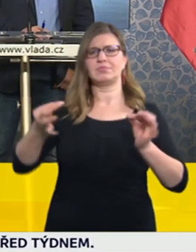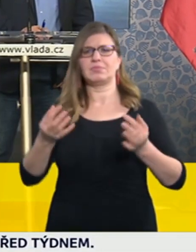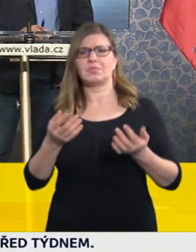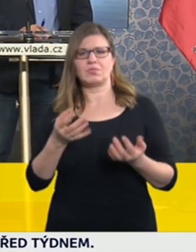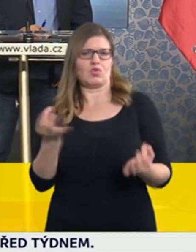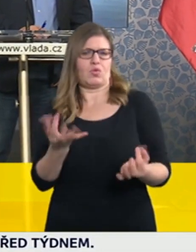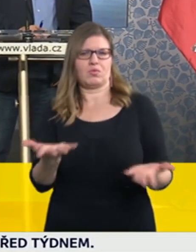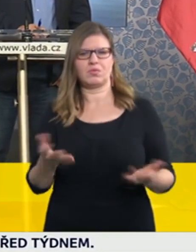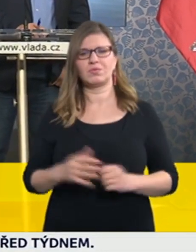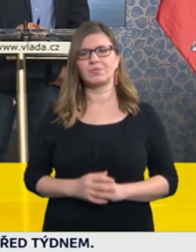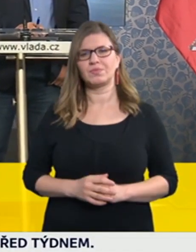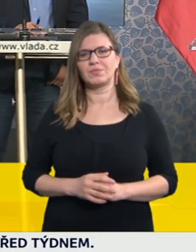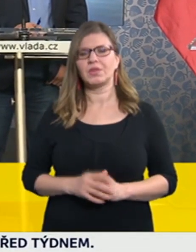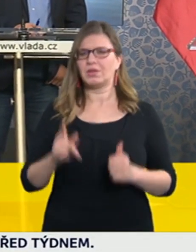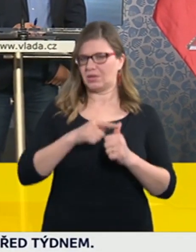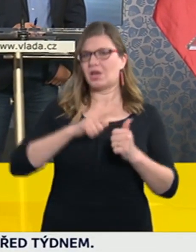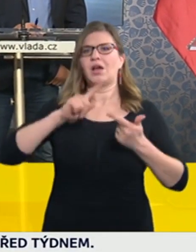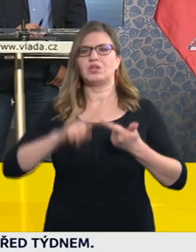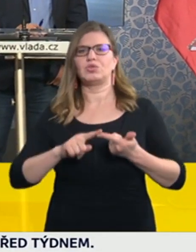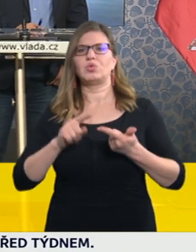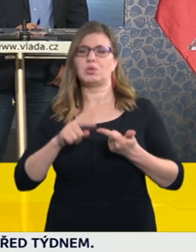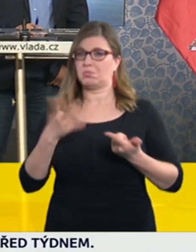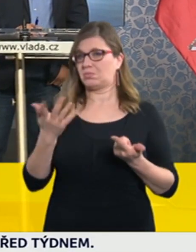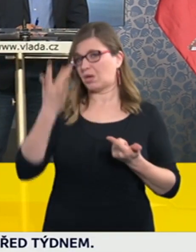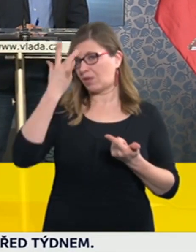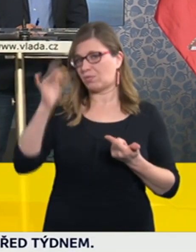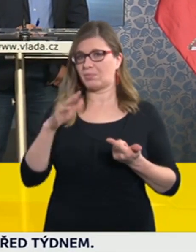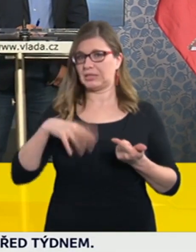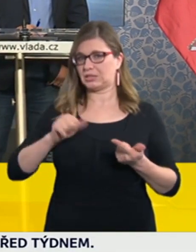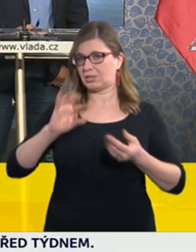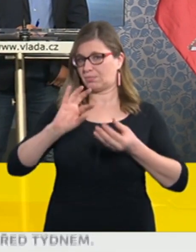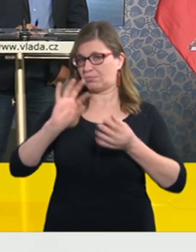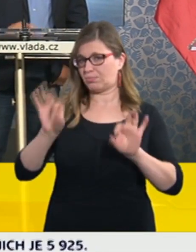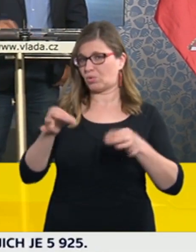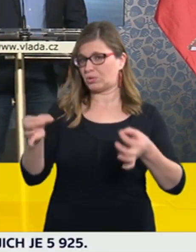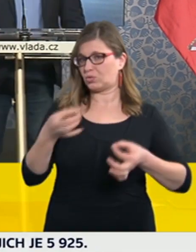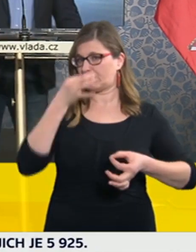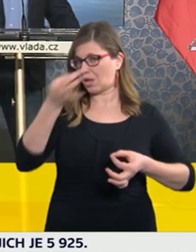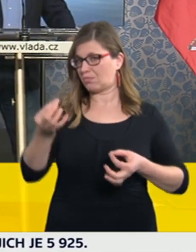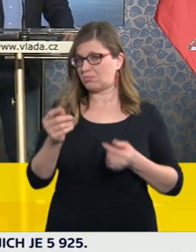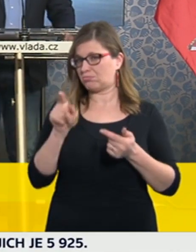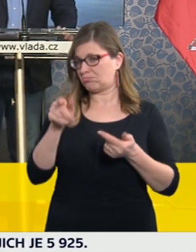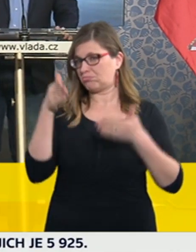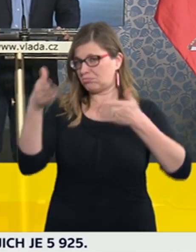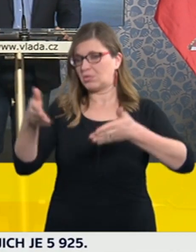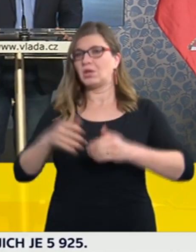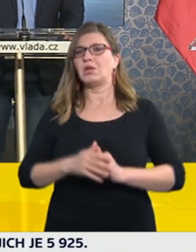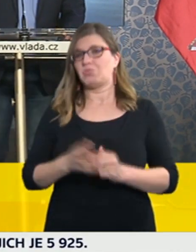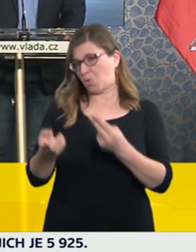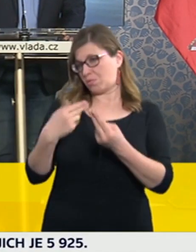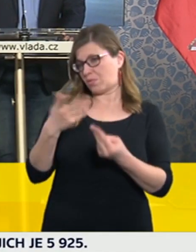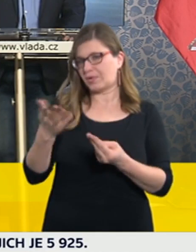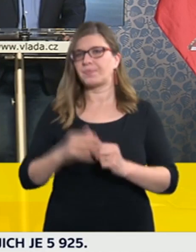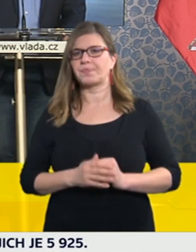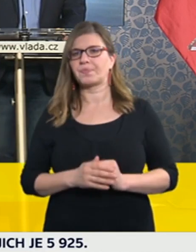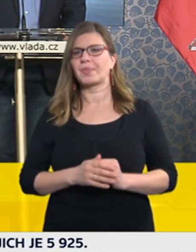dotaz asi pro pana ministra v průmyslu. Teď při takové míře restrikcí ohledně různých soukromých